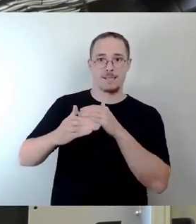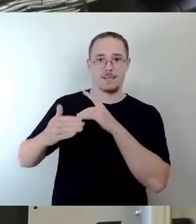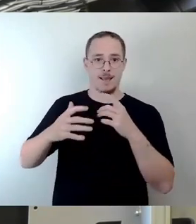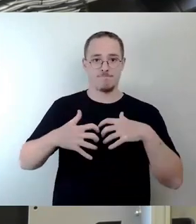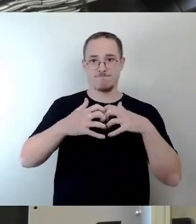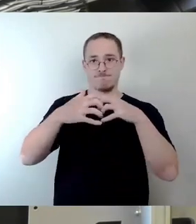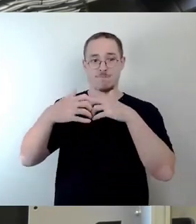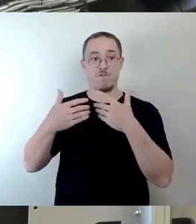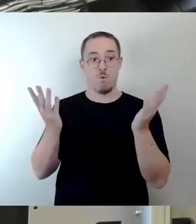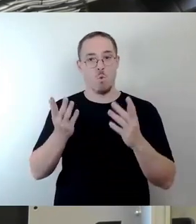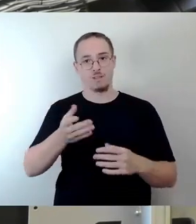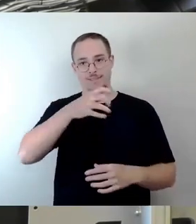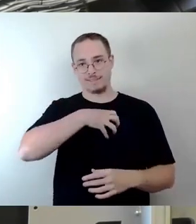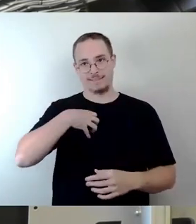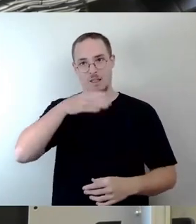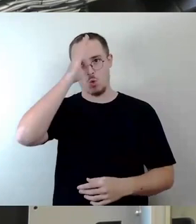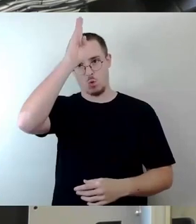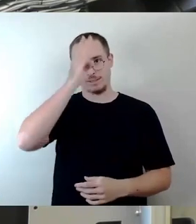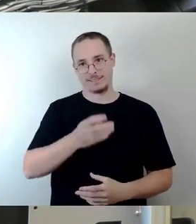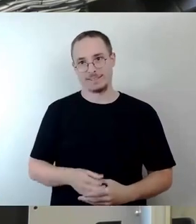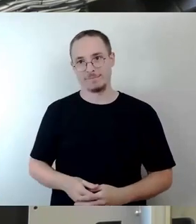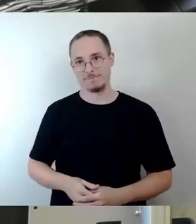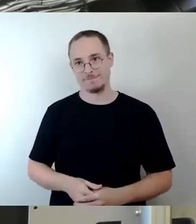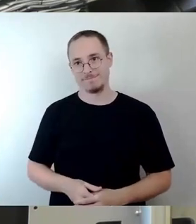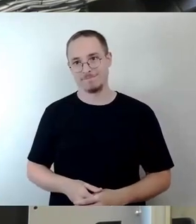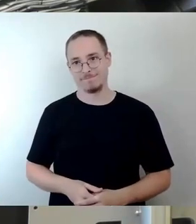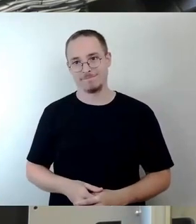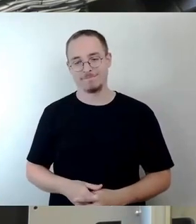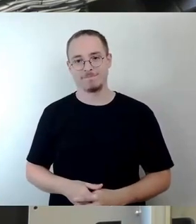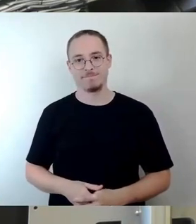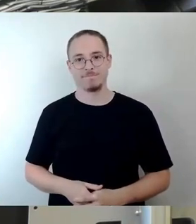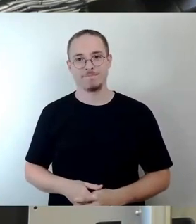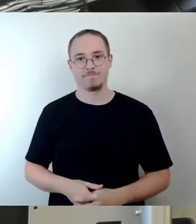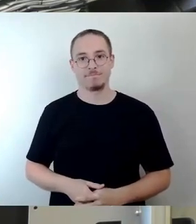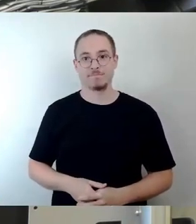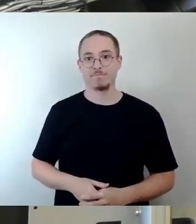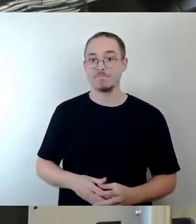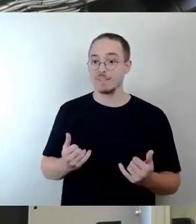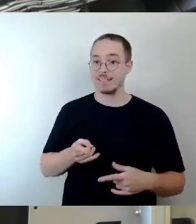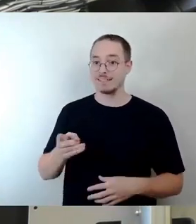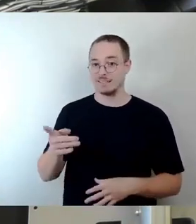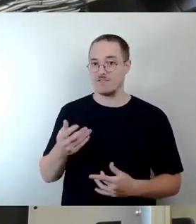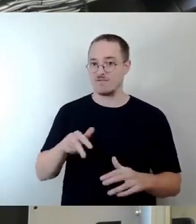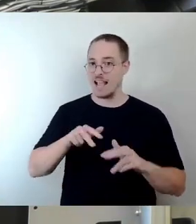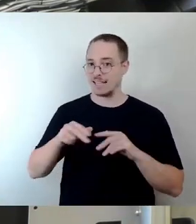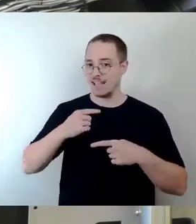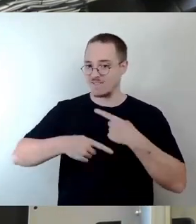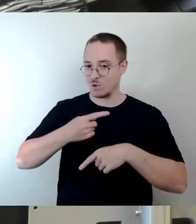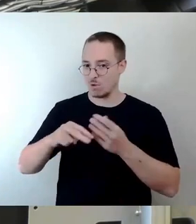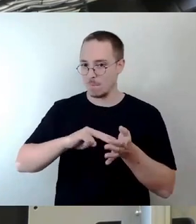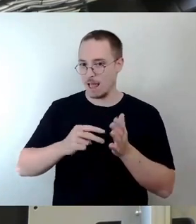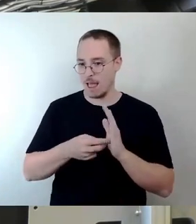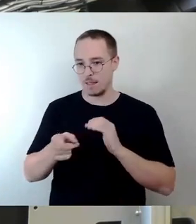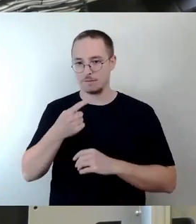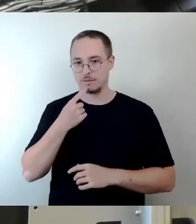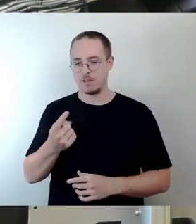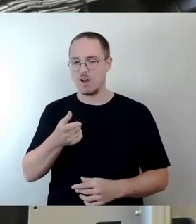Mobilitätsplan 2035, der die Fortschreibung des Verkehrsentwicklungsplans ist. Und der soll nun für weniger Verkehr sorgen. Und wenn Sie